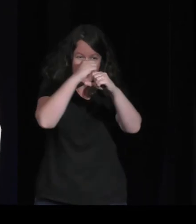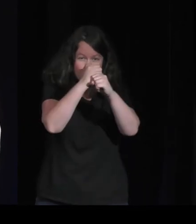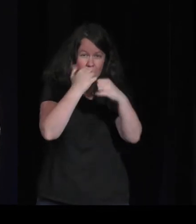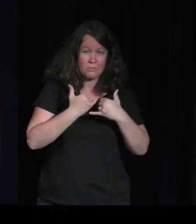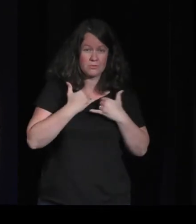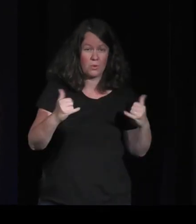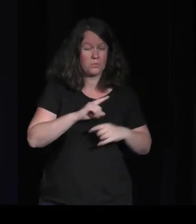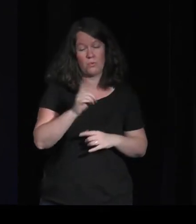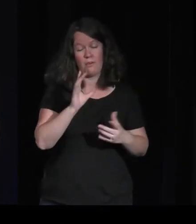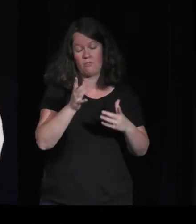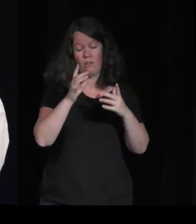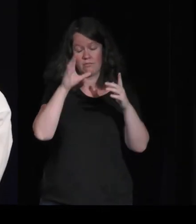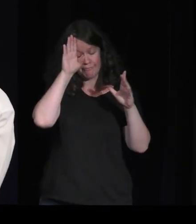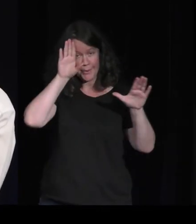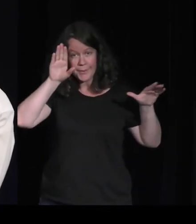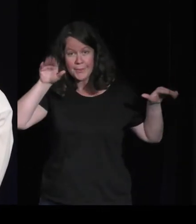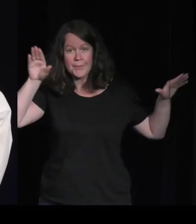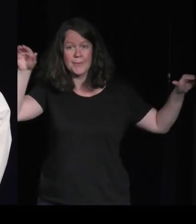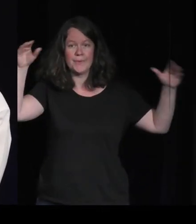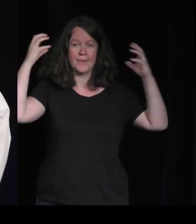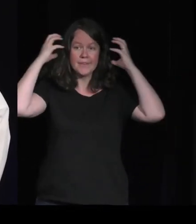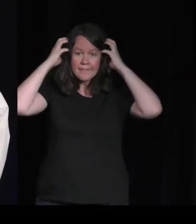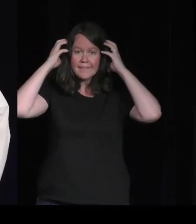que les joueurs, ils se détachent de cette tension.